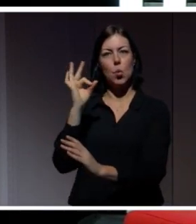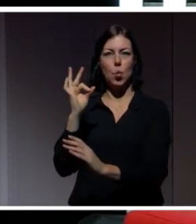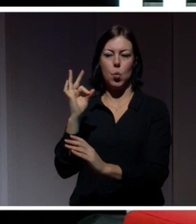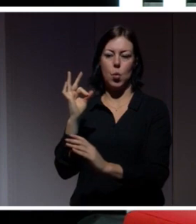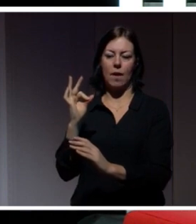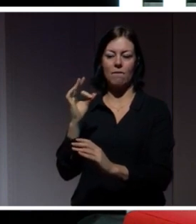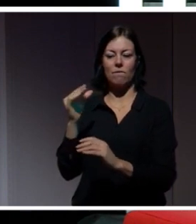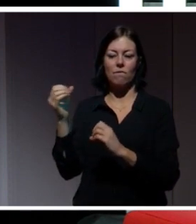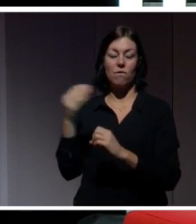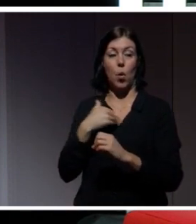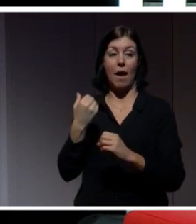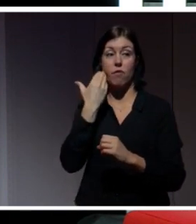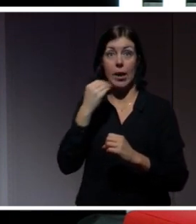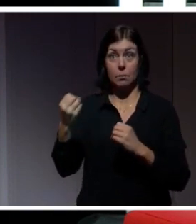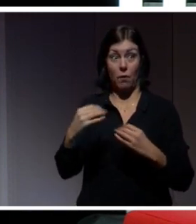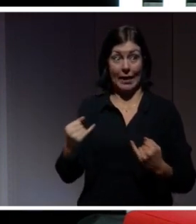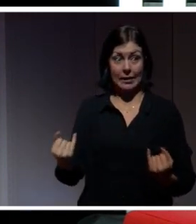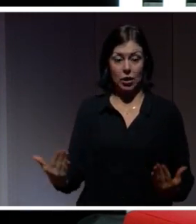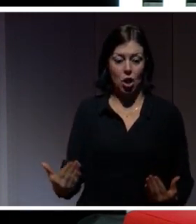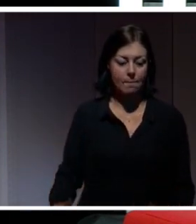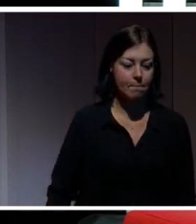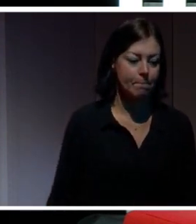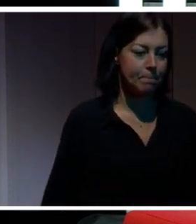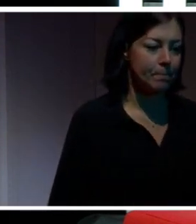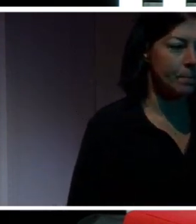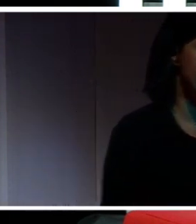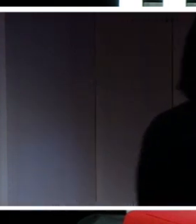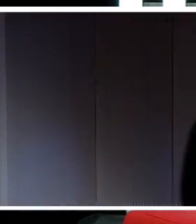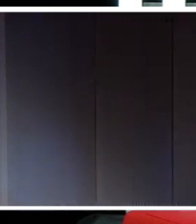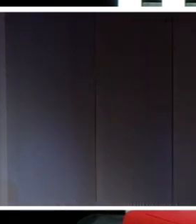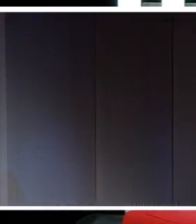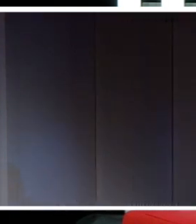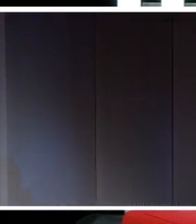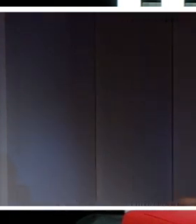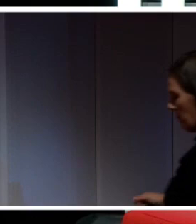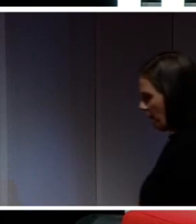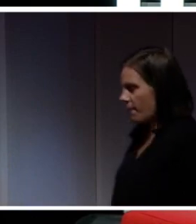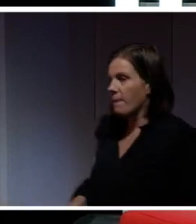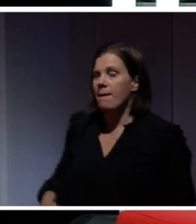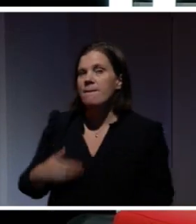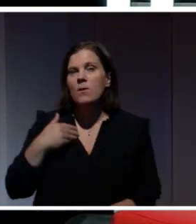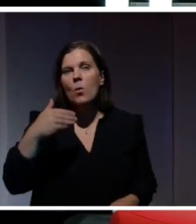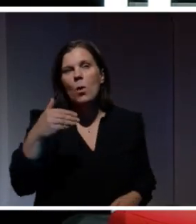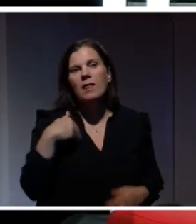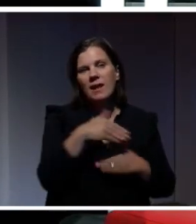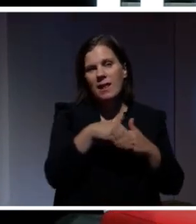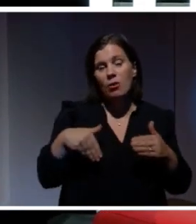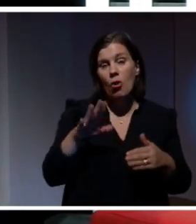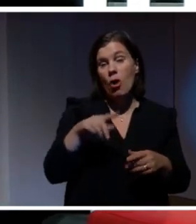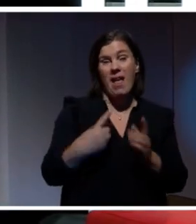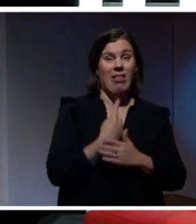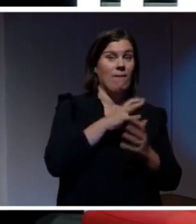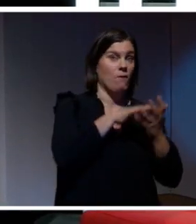vardag idag. Så en sån sak är att förhållandet till integritet på samma sätt som det har skett en stor